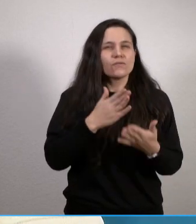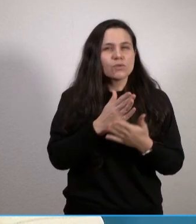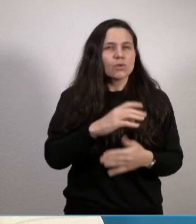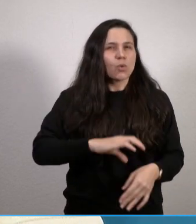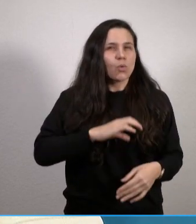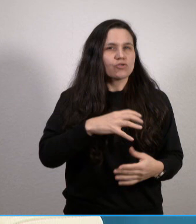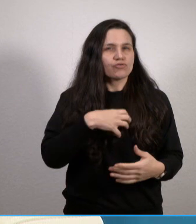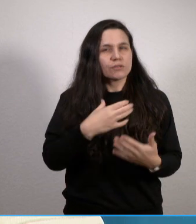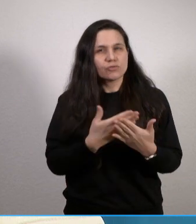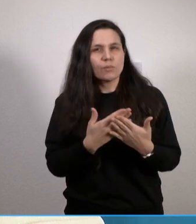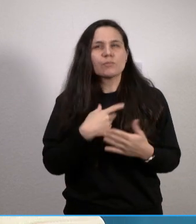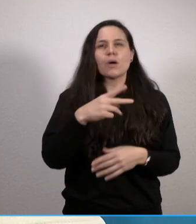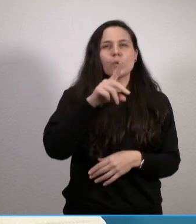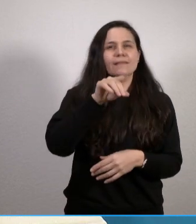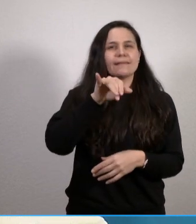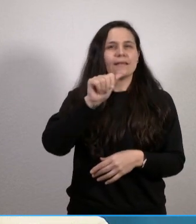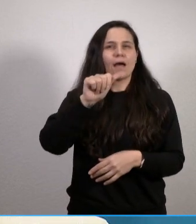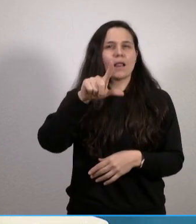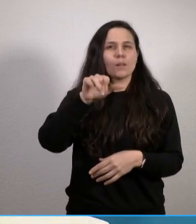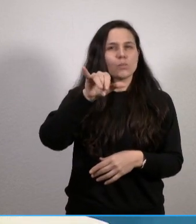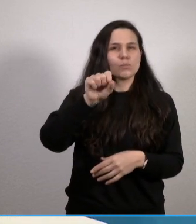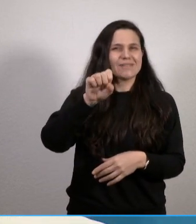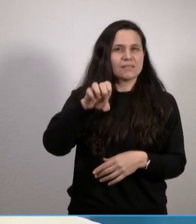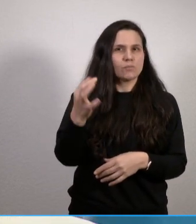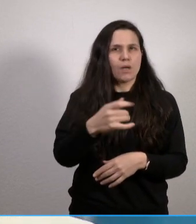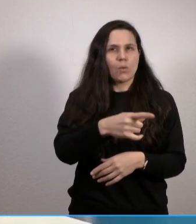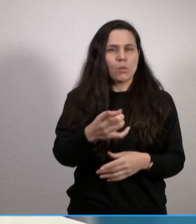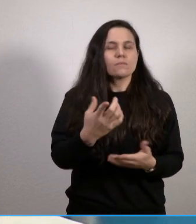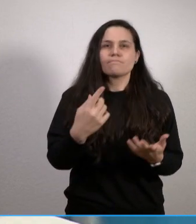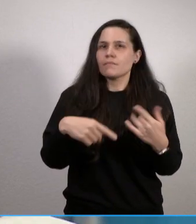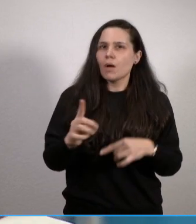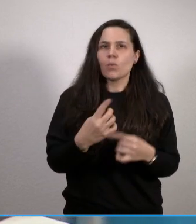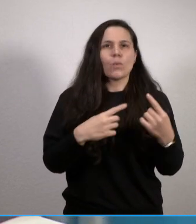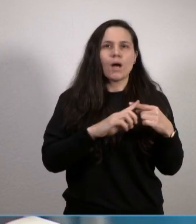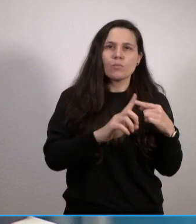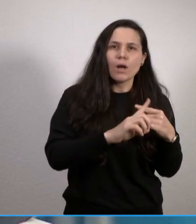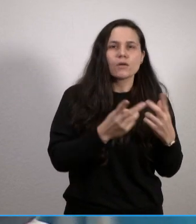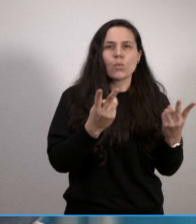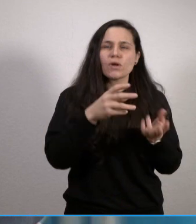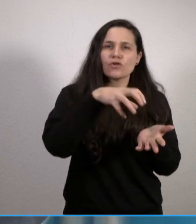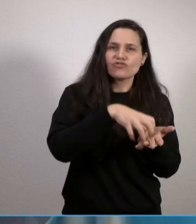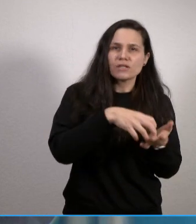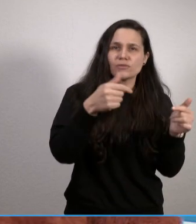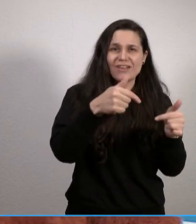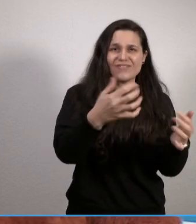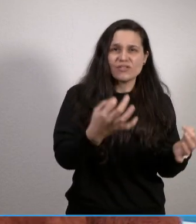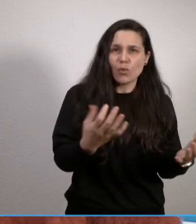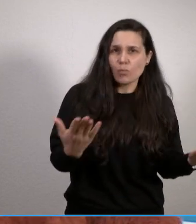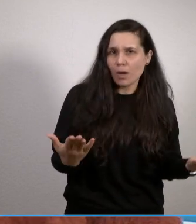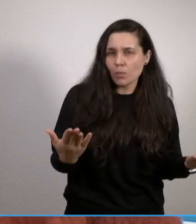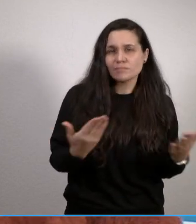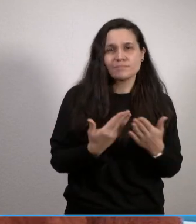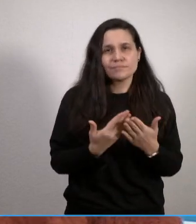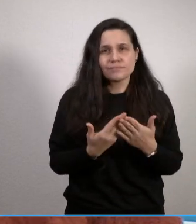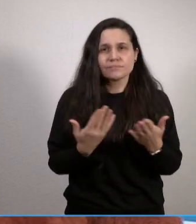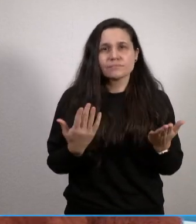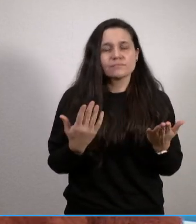nannten Dialyse-Patienten, die eben auch in eine ambulante oder stationäre Versorgung gehören. Und wir gehen darüber